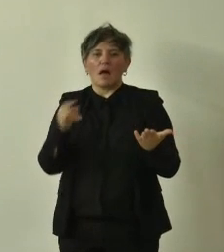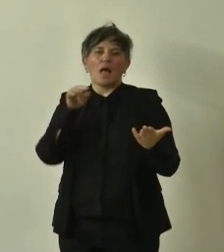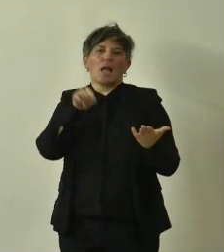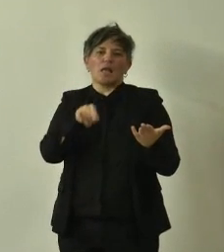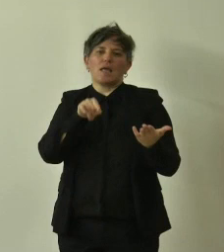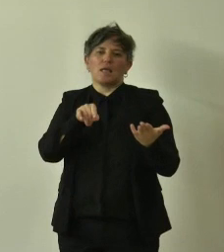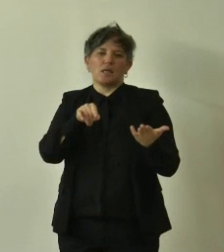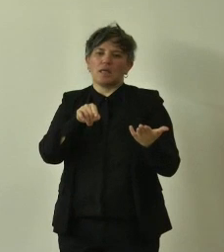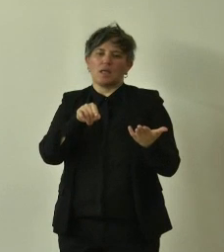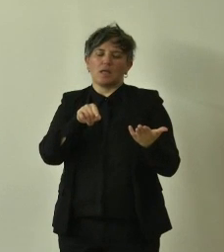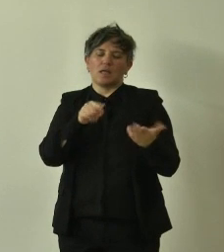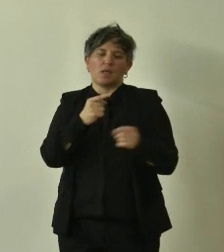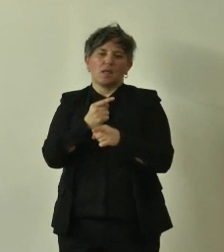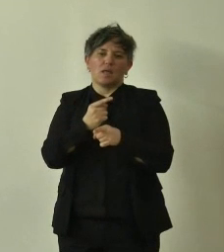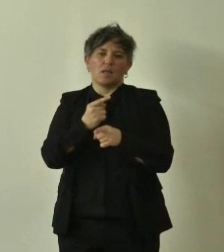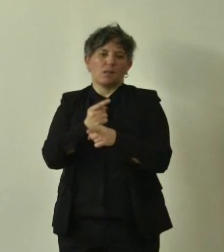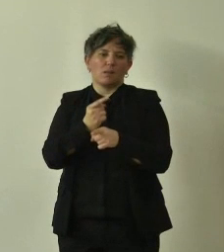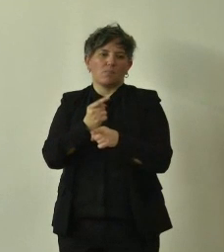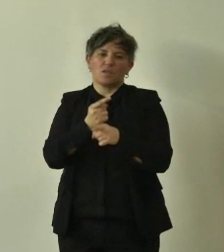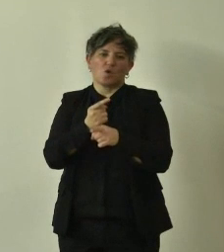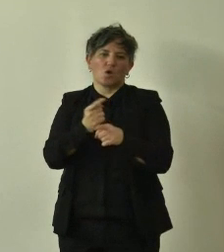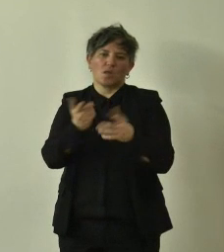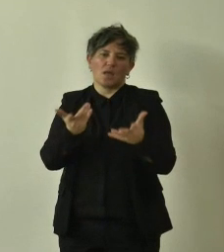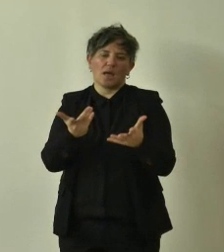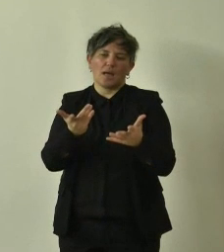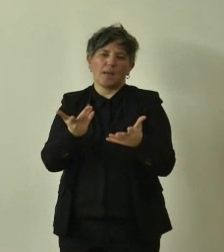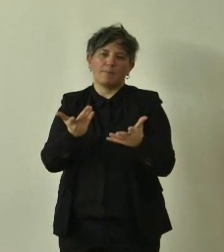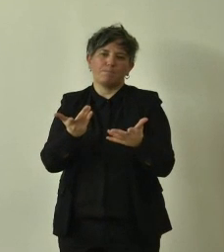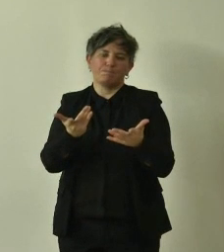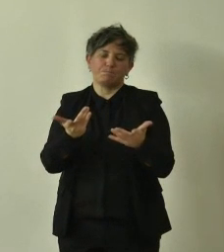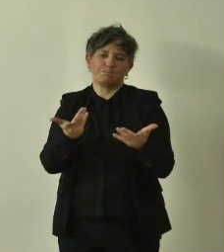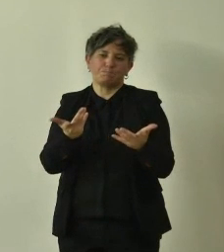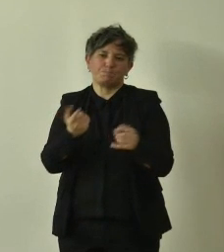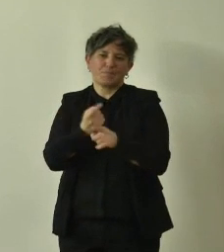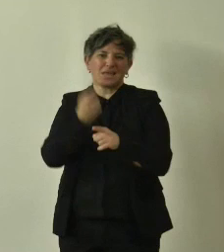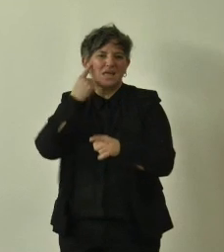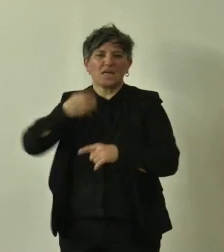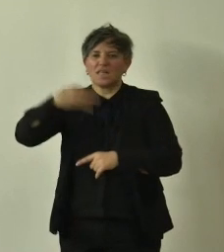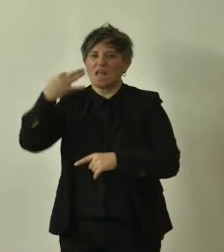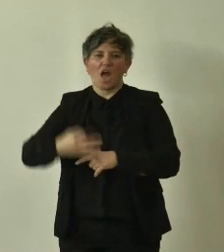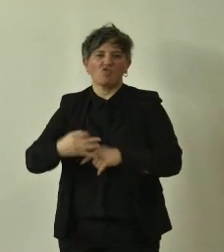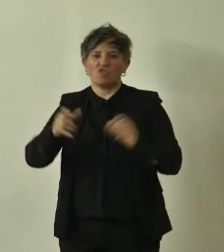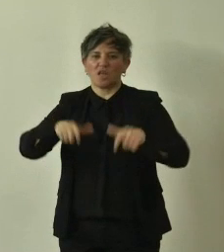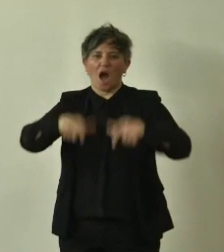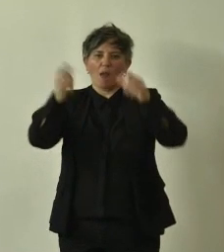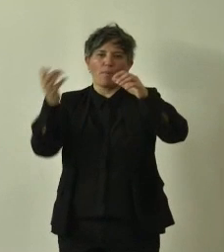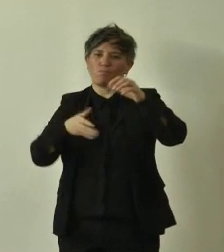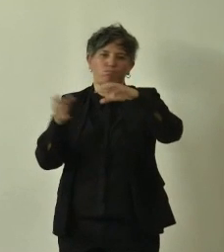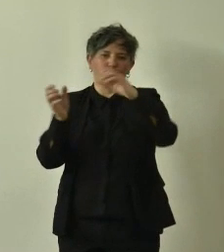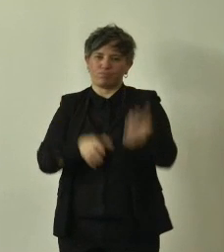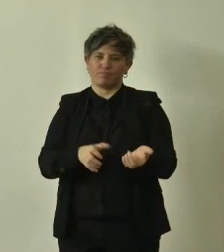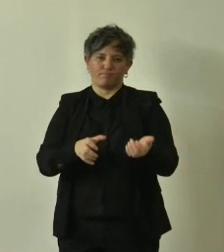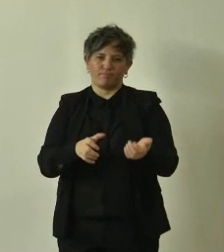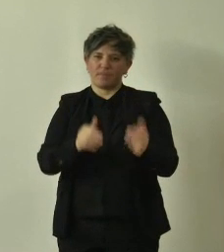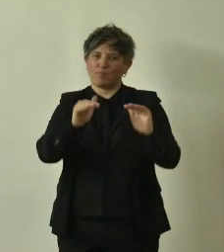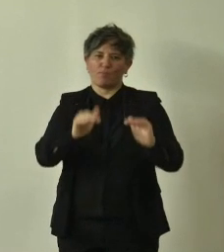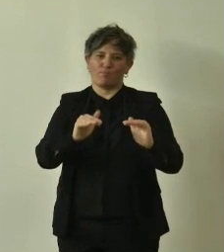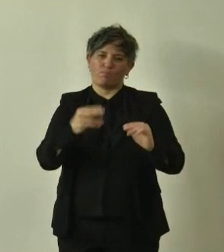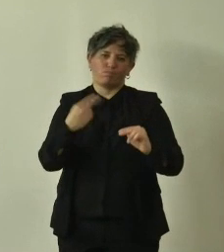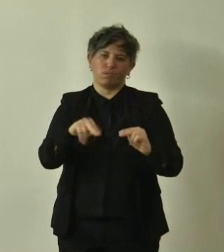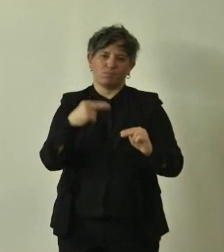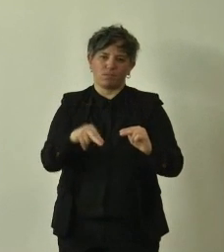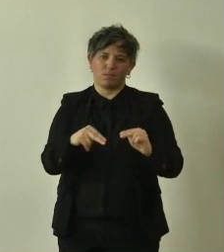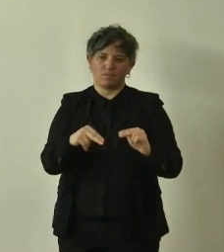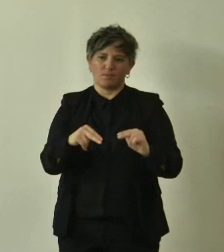dobbiamo valutare anche la possibilità che non sia possibile conservare naturalmente bisogna